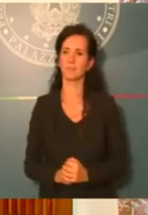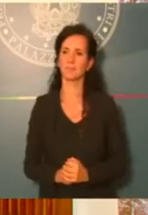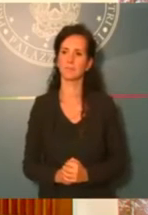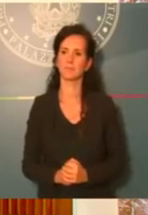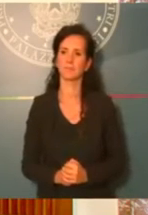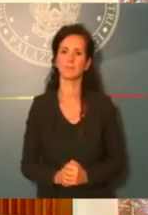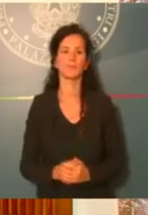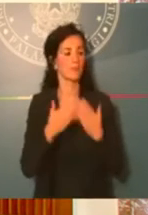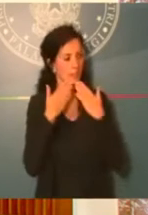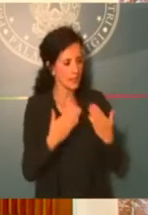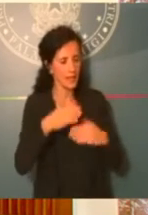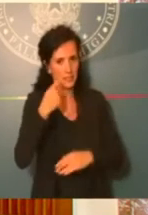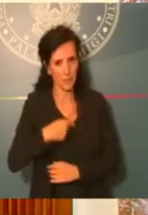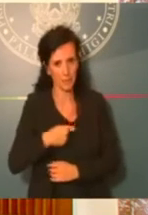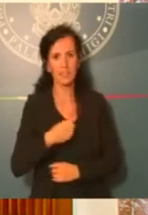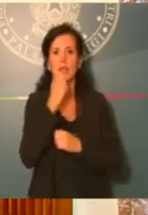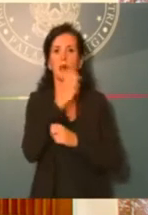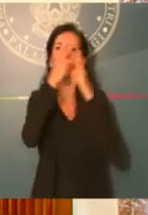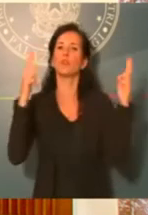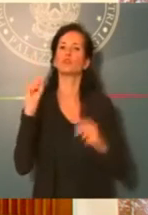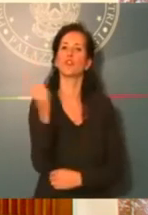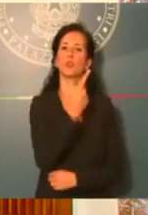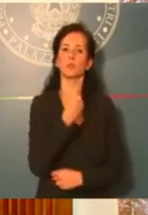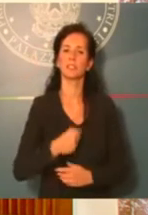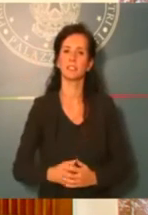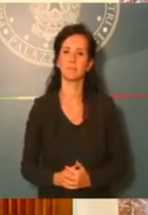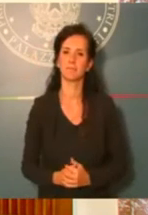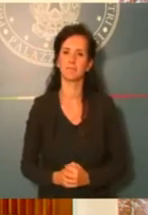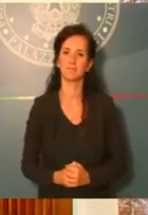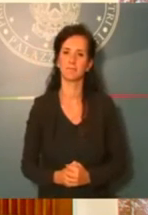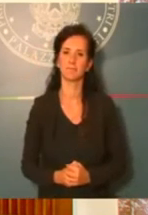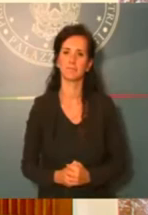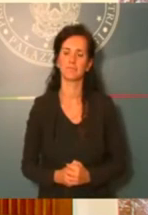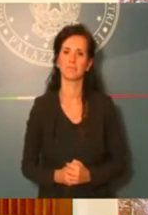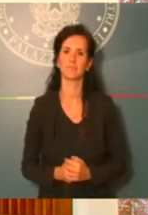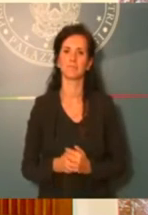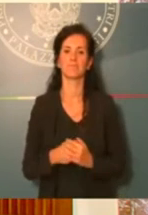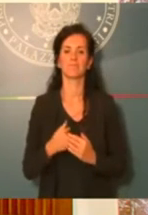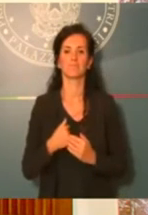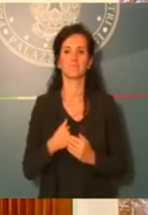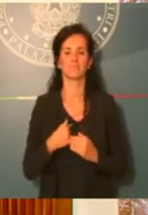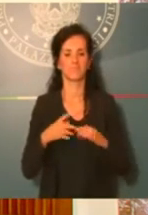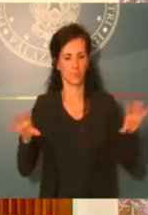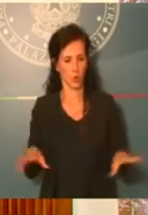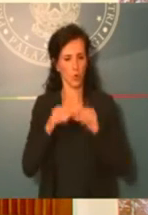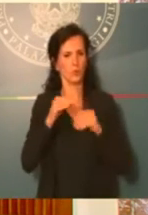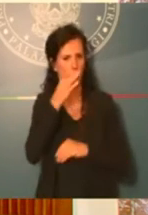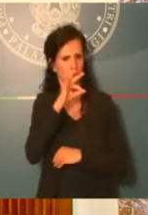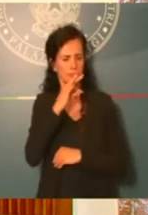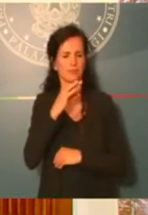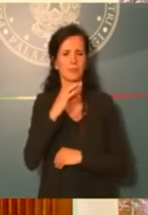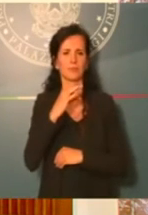Presidente, buongiorno a tutti. Prima di iniziare l'illustrazione vorrei ringraziare i miei uffici,